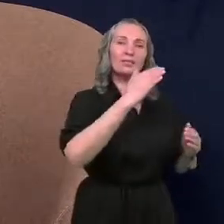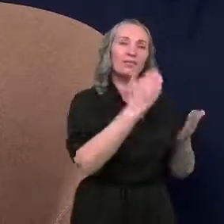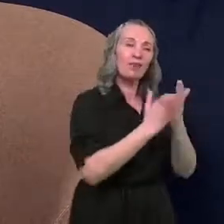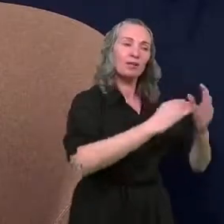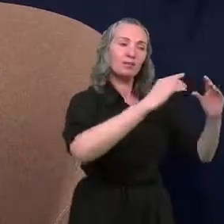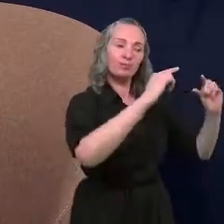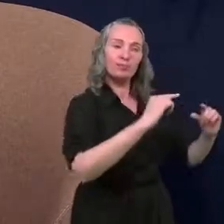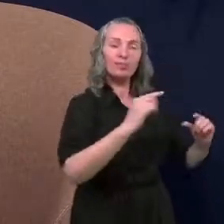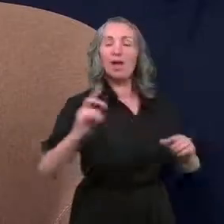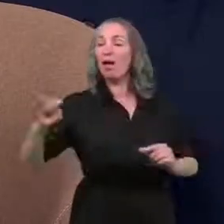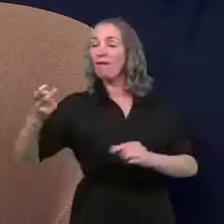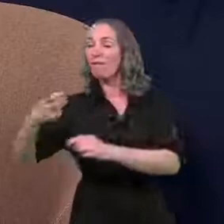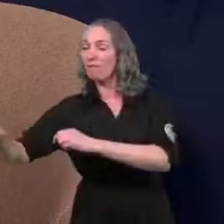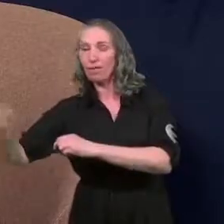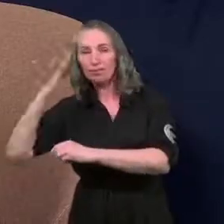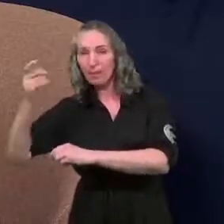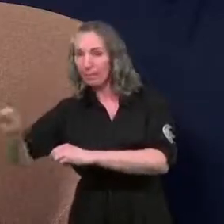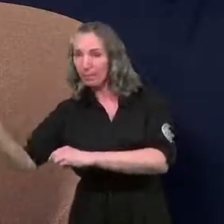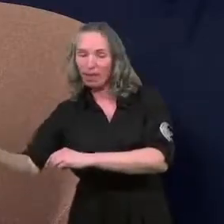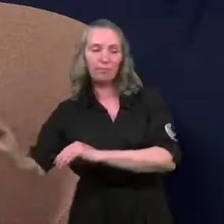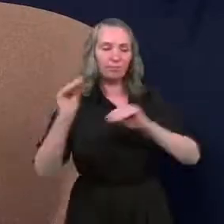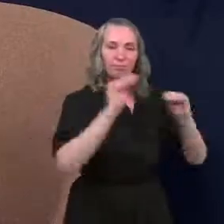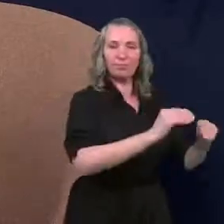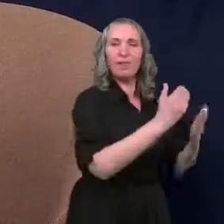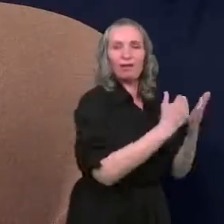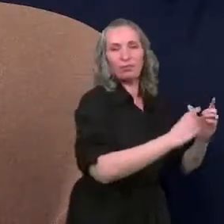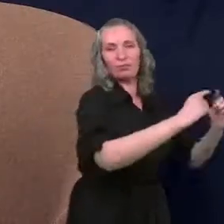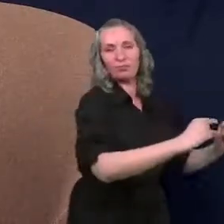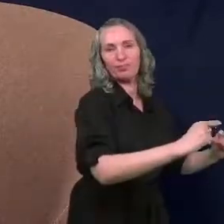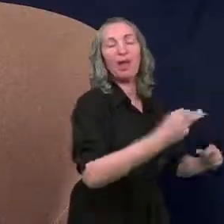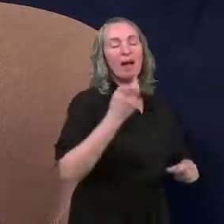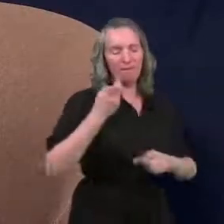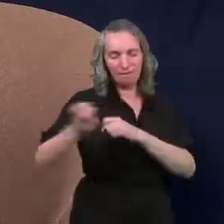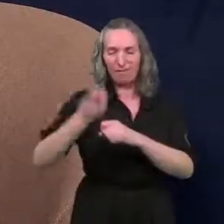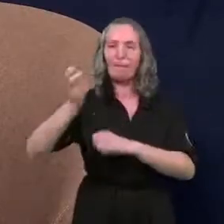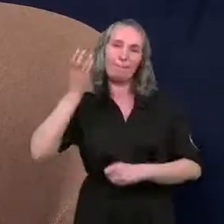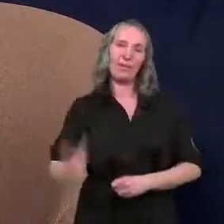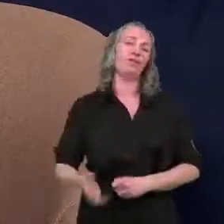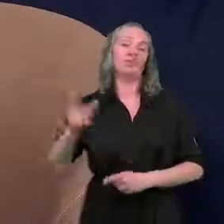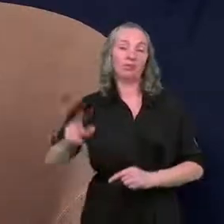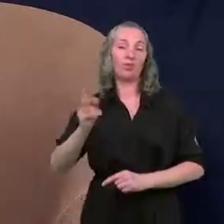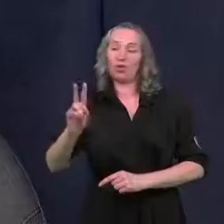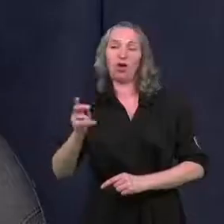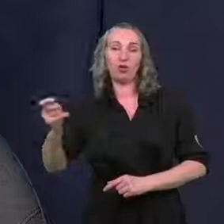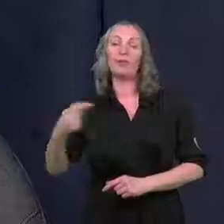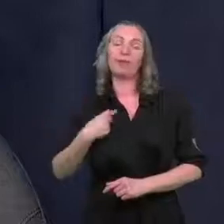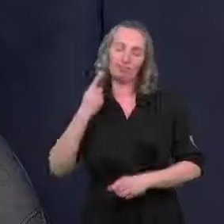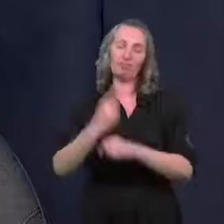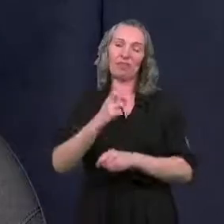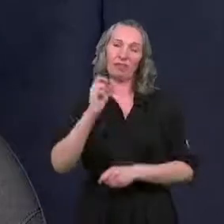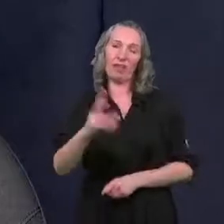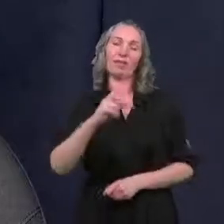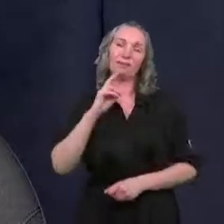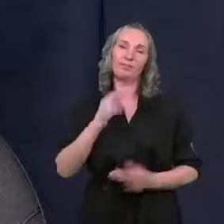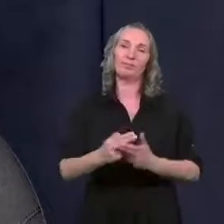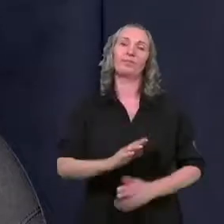którzy nie płacą. I proszę mi wierzyć, eksmisje będą nieuchronne. I ja to potwierdzam z pełną odpowiedzialnością